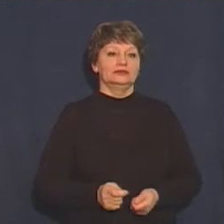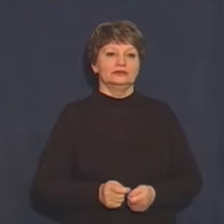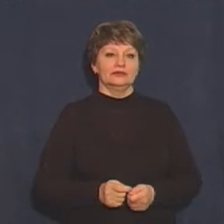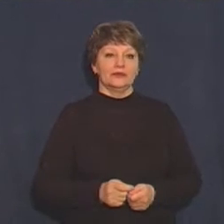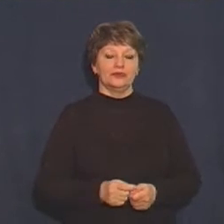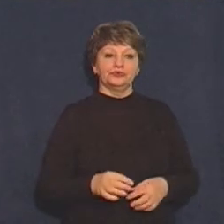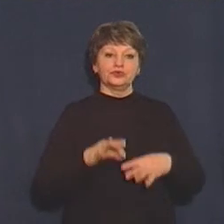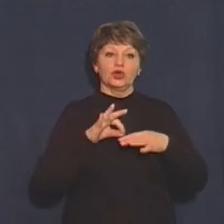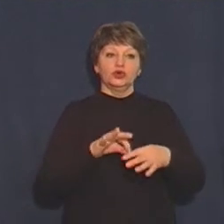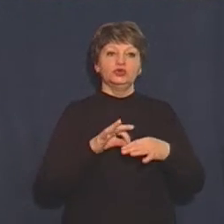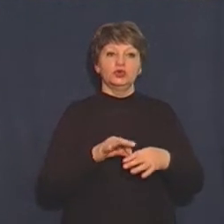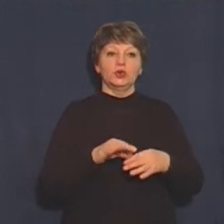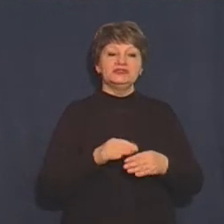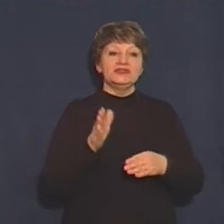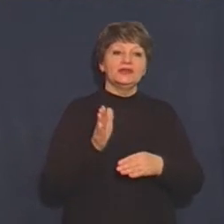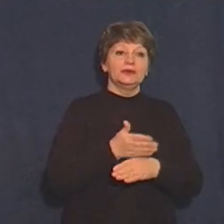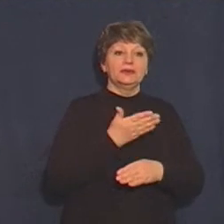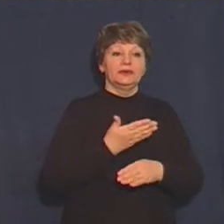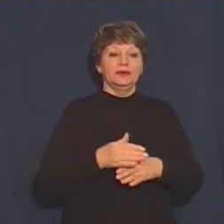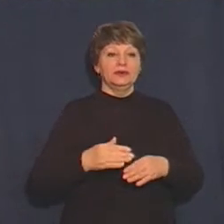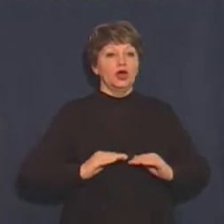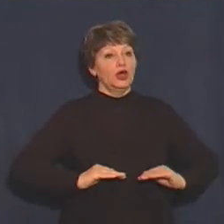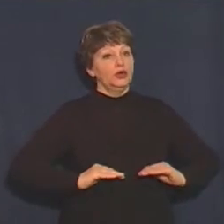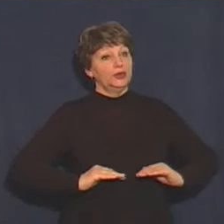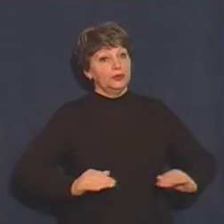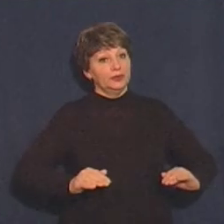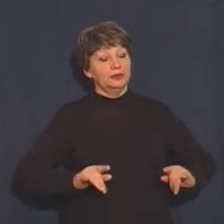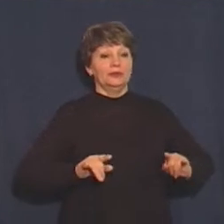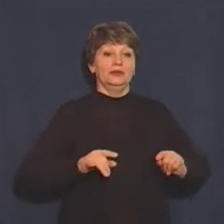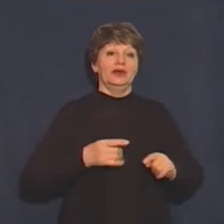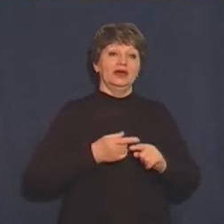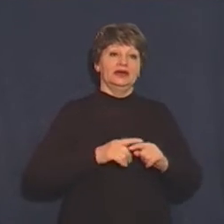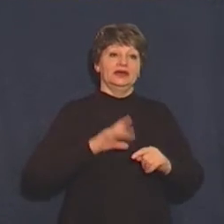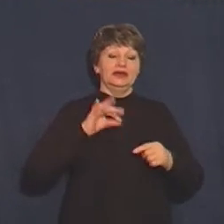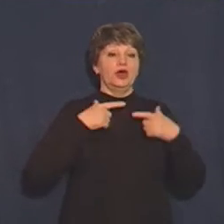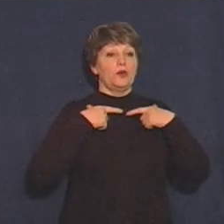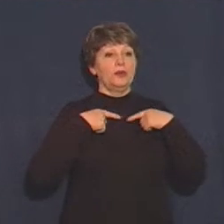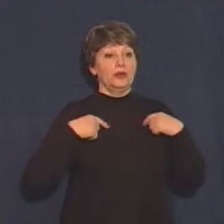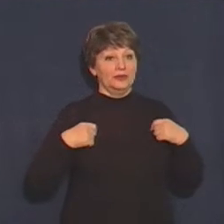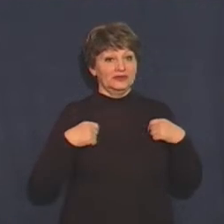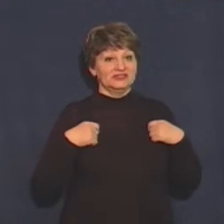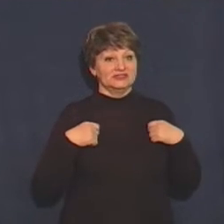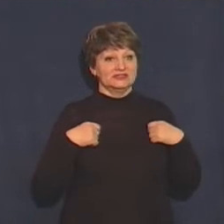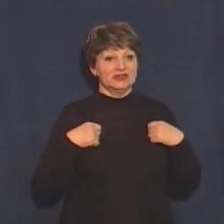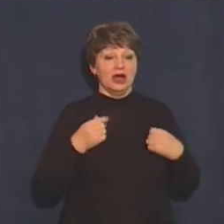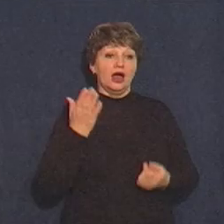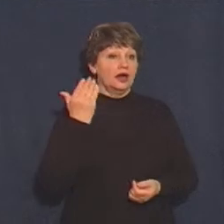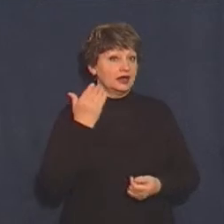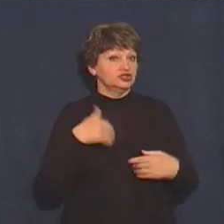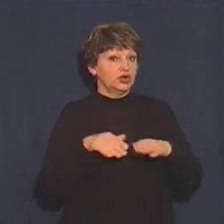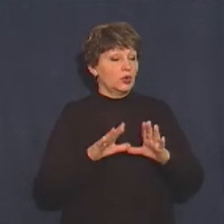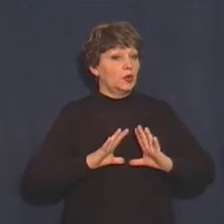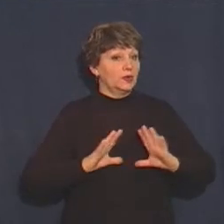носити роздільну окрему блузку і не брюки, але спідницю. Такого раніше не було.